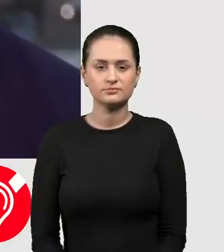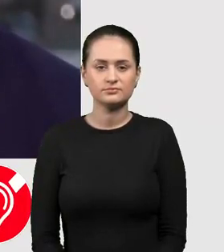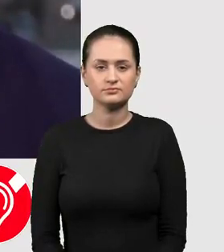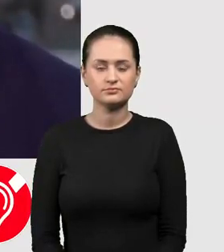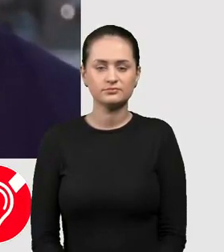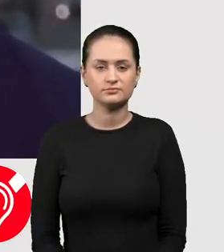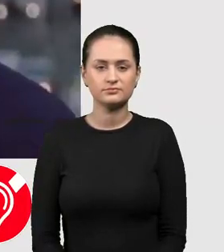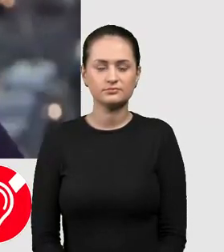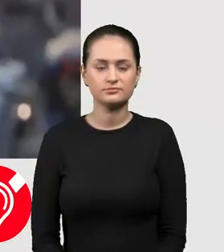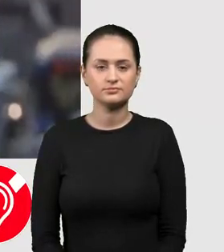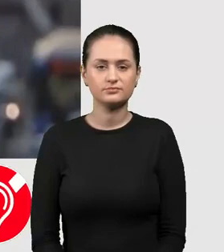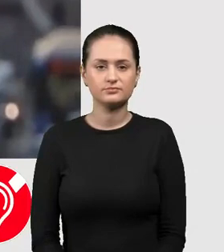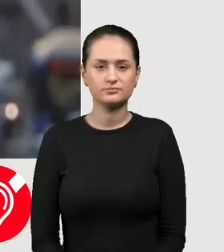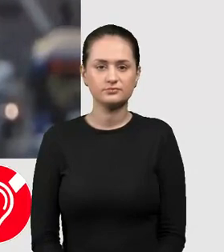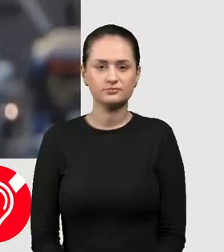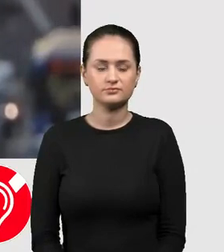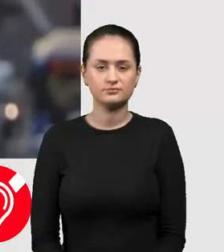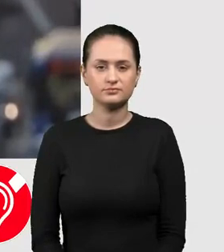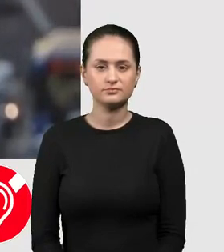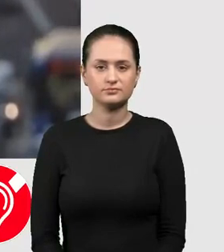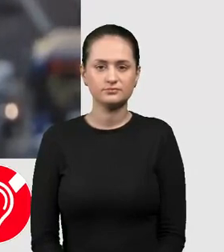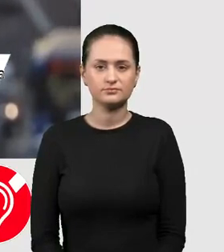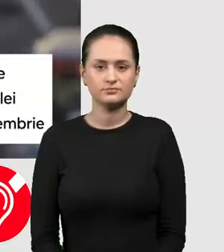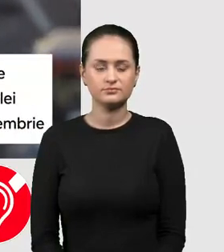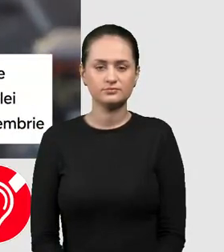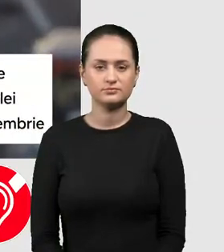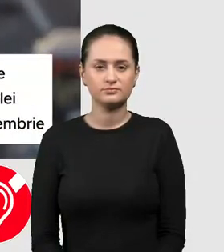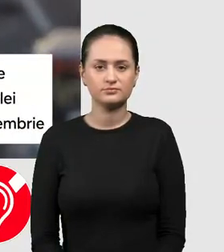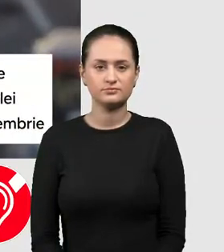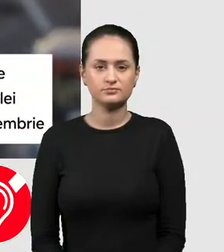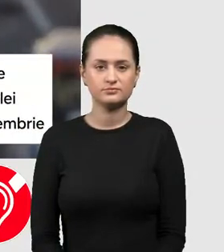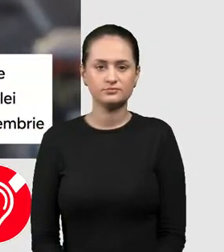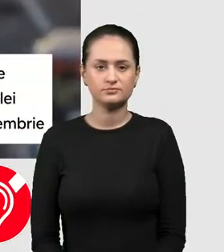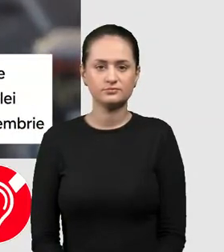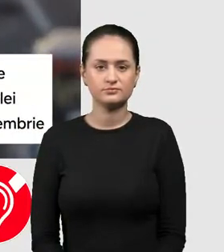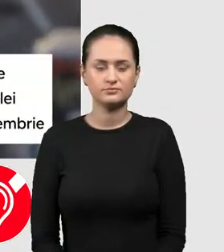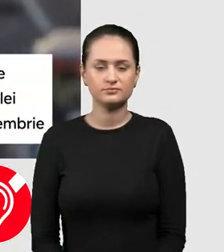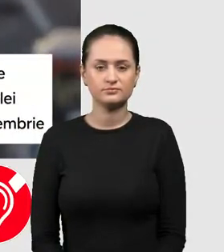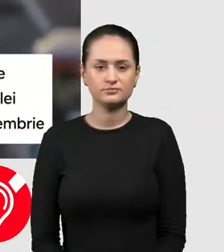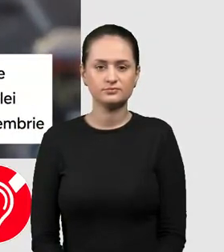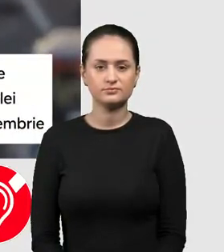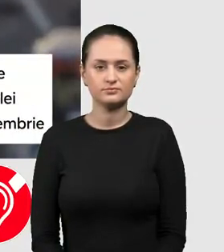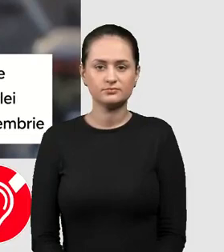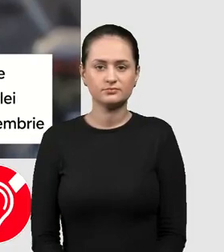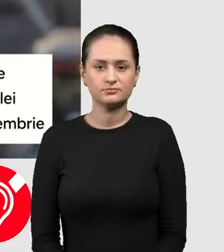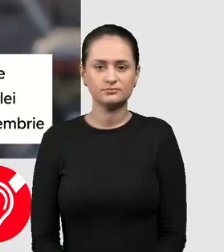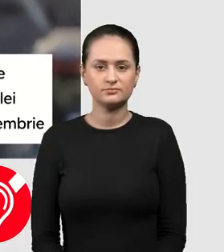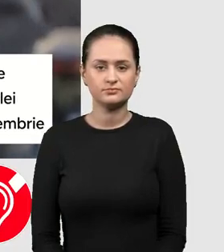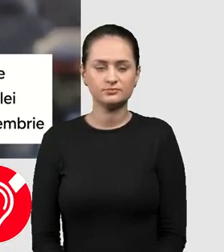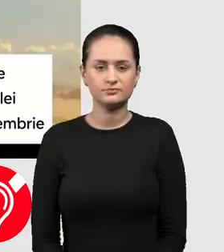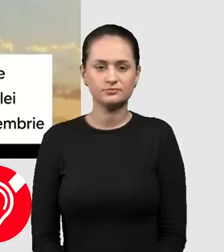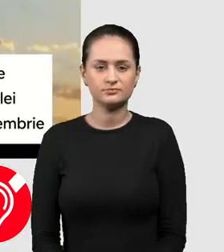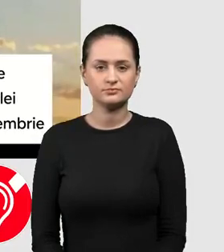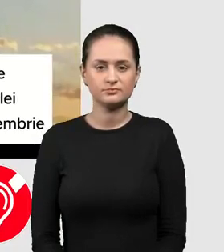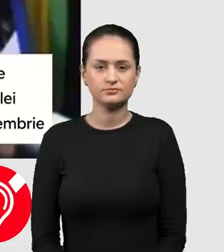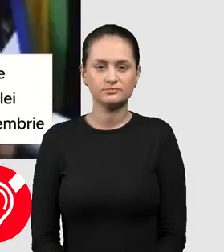numește, sau ziua nevinovaților, este echivalentul spaniol al zilei păcălerilor și se ține în fiecare an pe 28 decembrie. Este